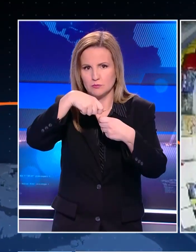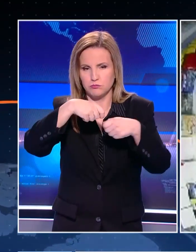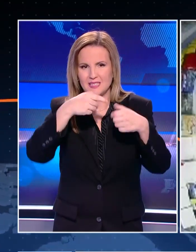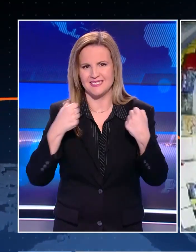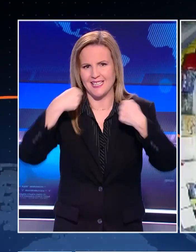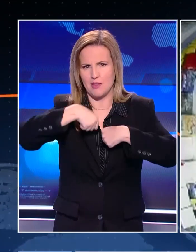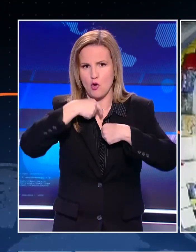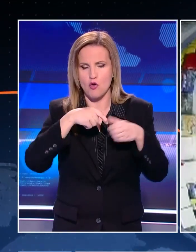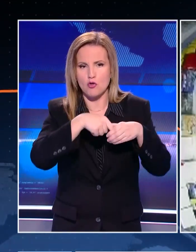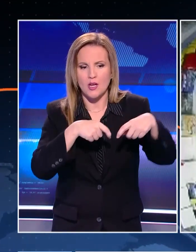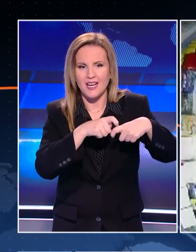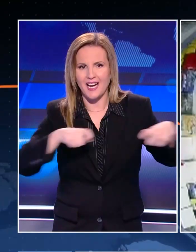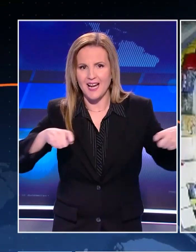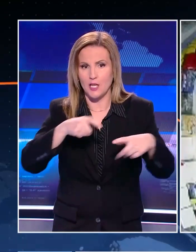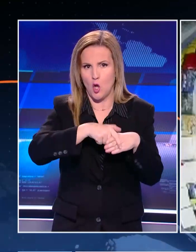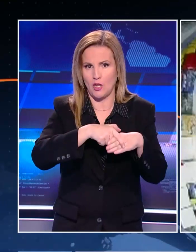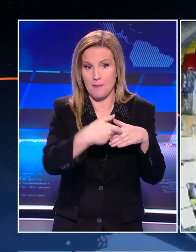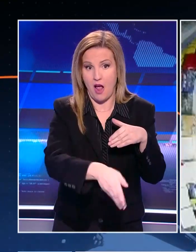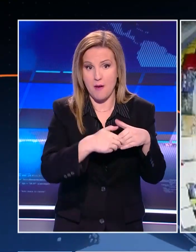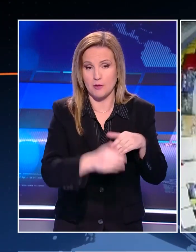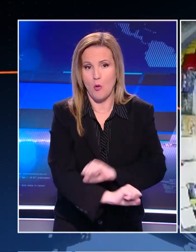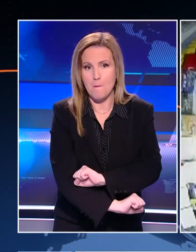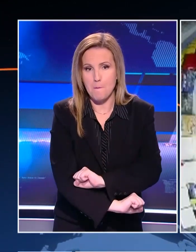κρεμασμένο σε ένα κάγελο έξω από την τράπεζα εκρύγνηται.